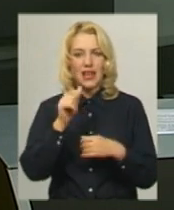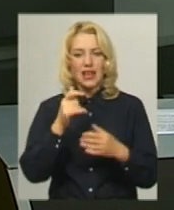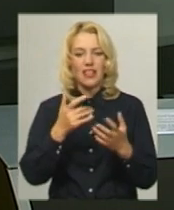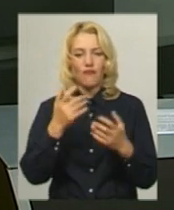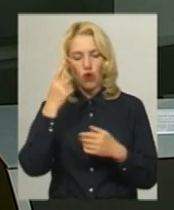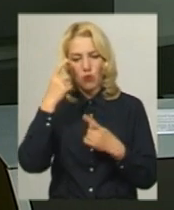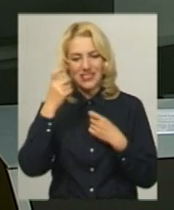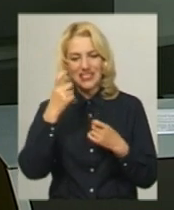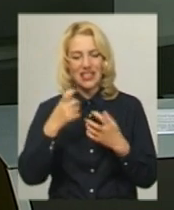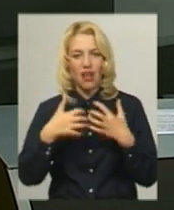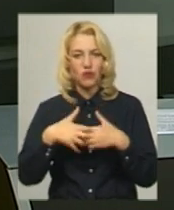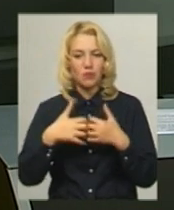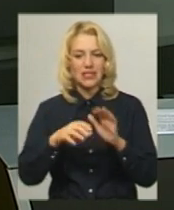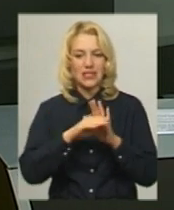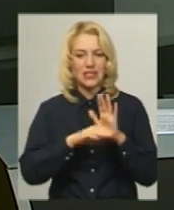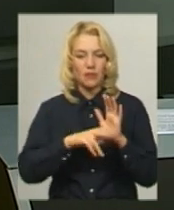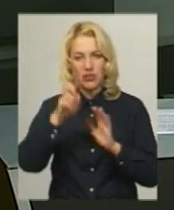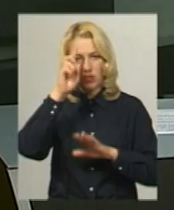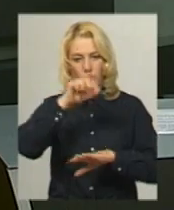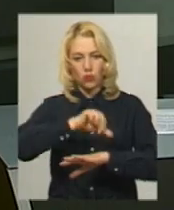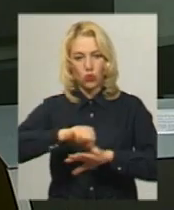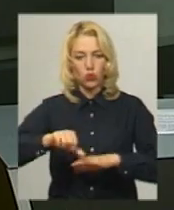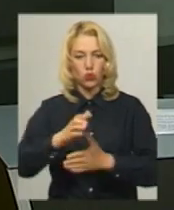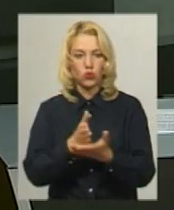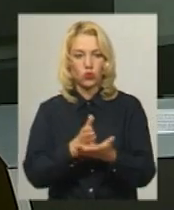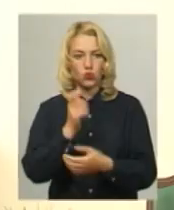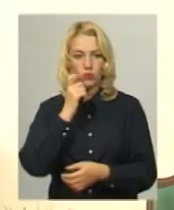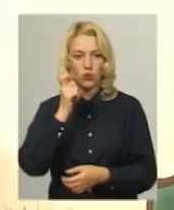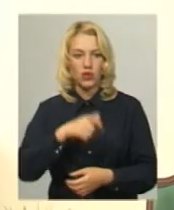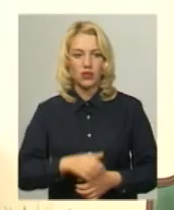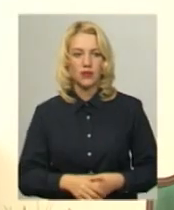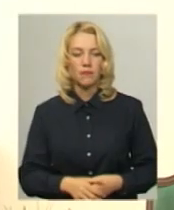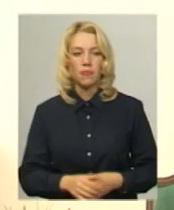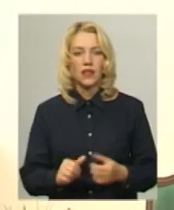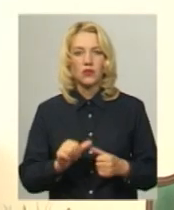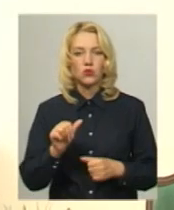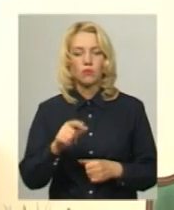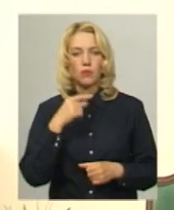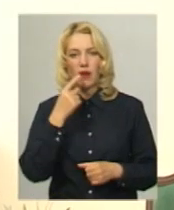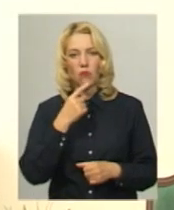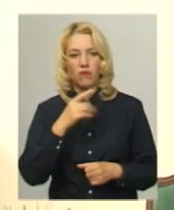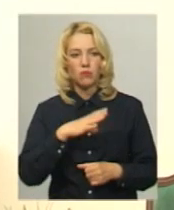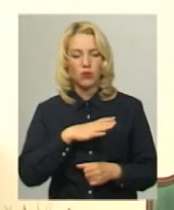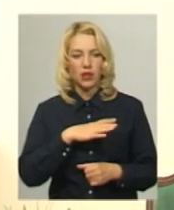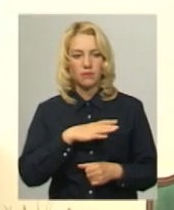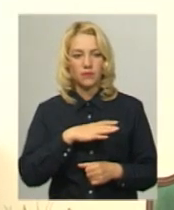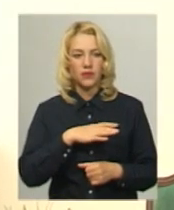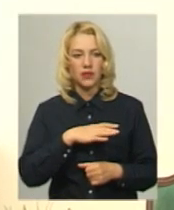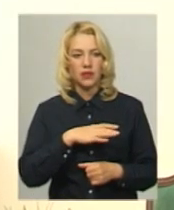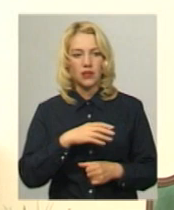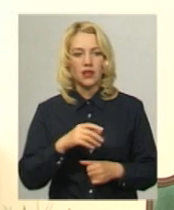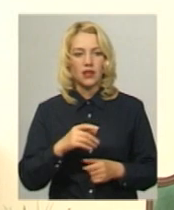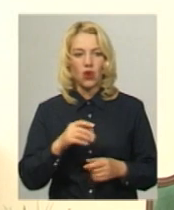-автоматизованих систем Державної прикордонної служби України. Зокрема йшла мова, в першу чергу, побутом